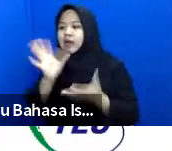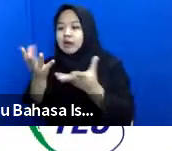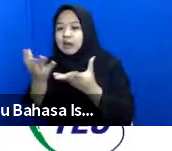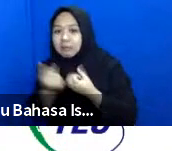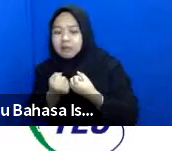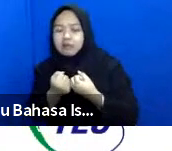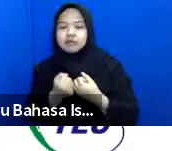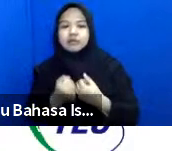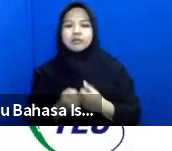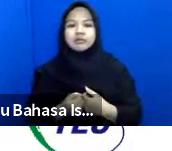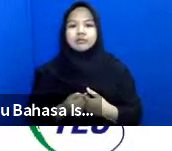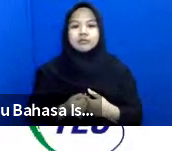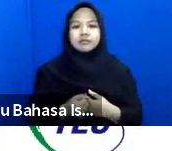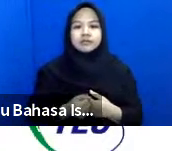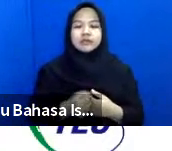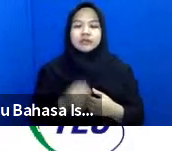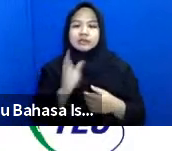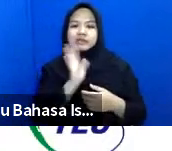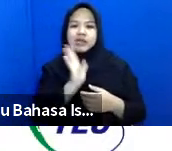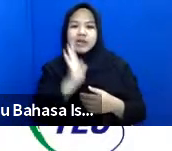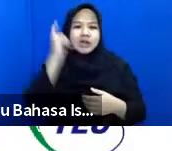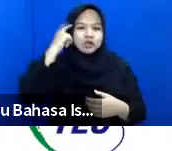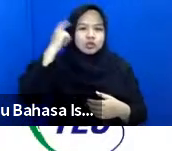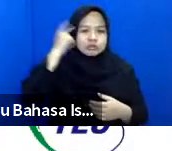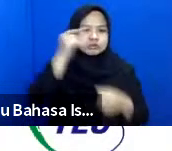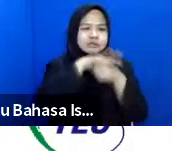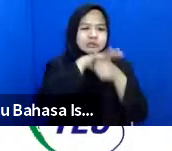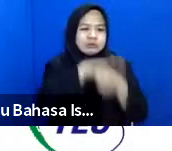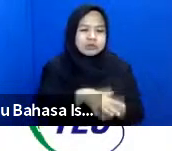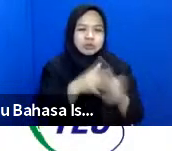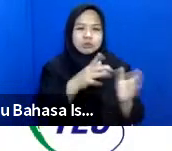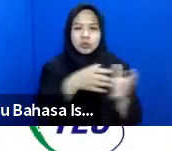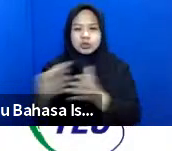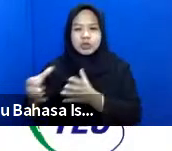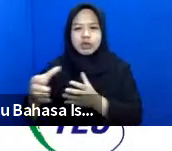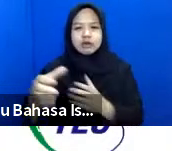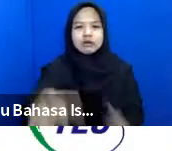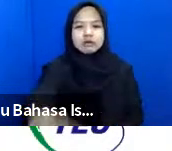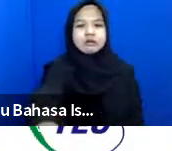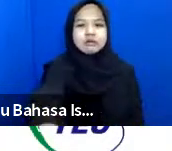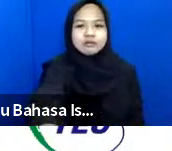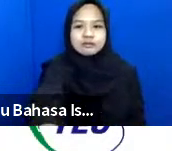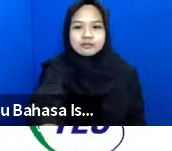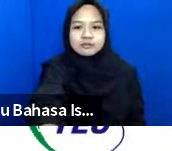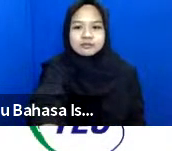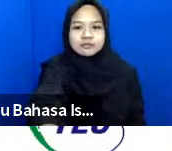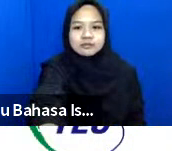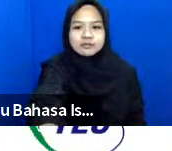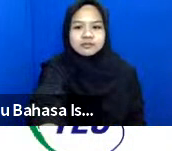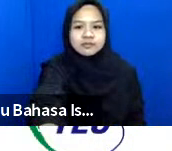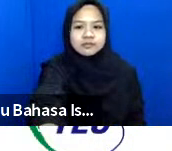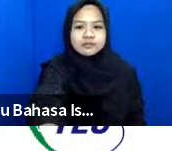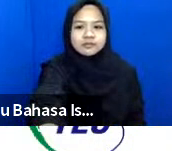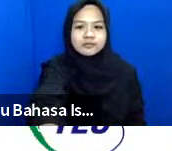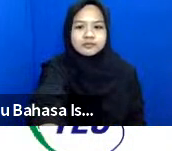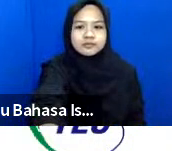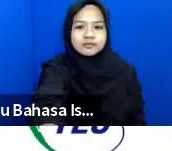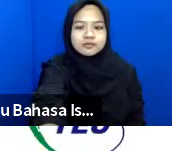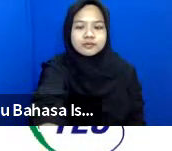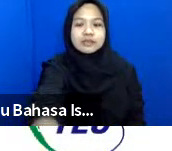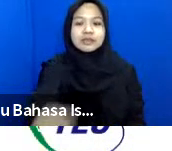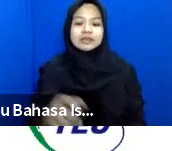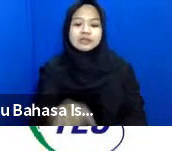keuntungan layanan kemanusiaan hindari asumsi diskriminasi dan pengucilan nah ini prinsip